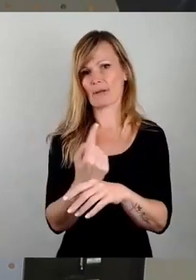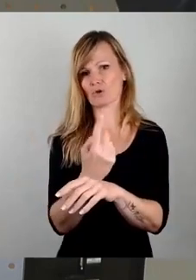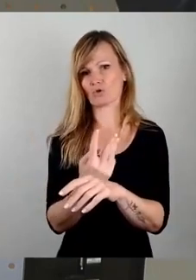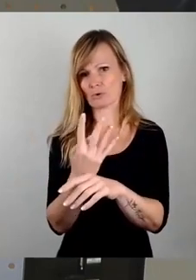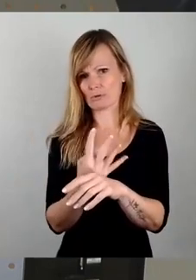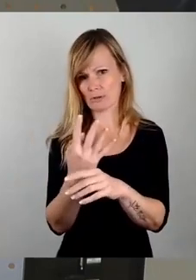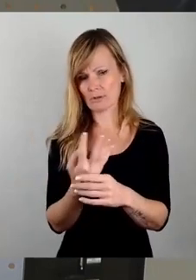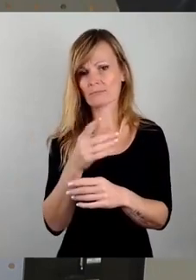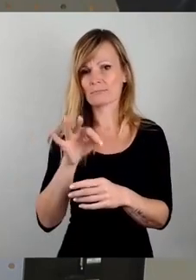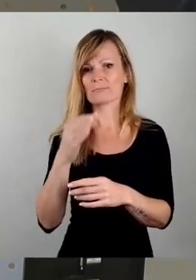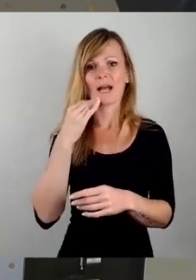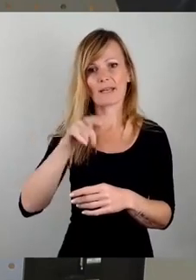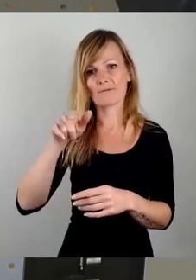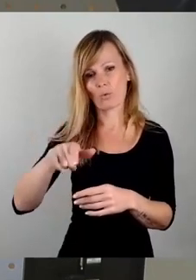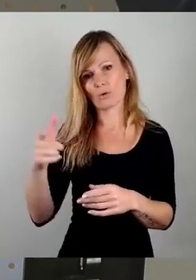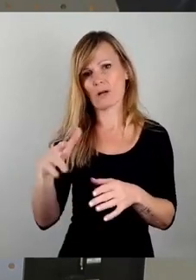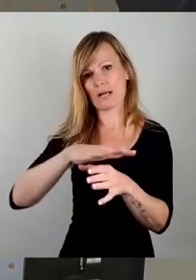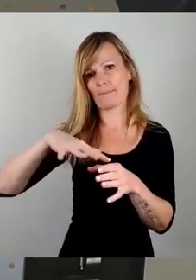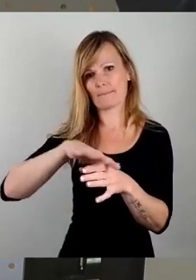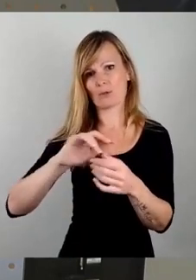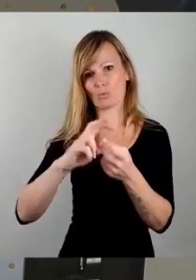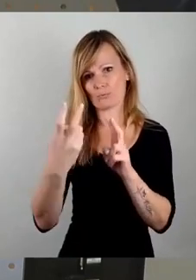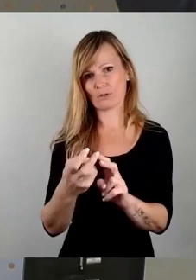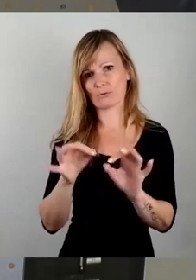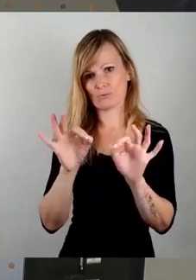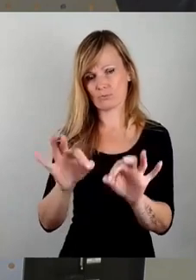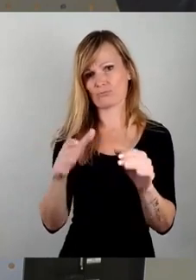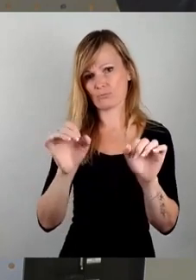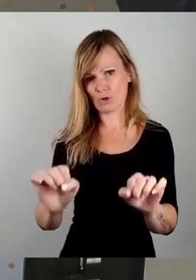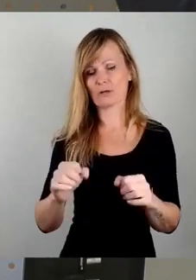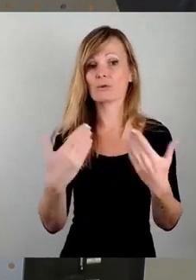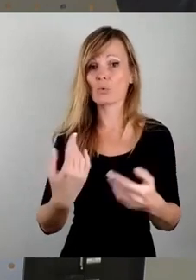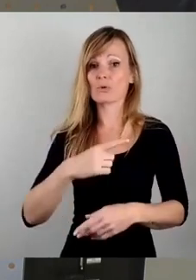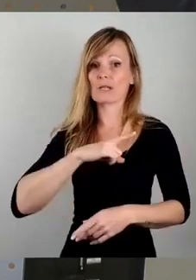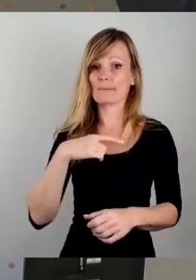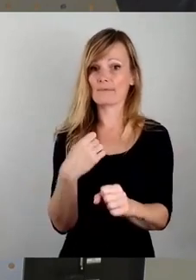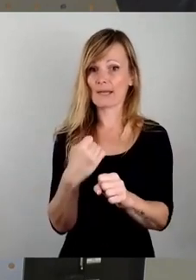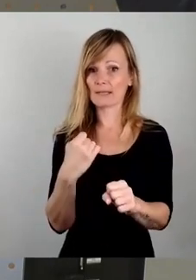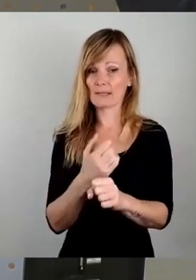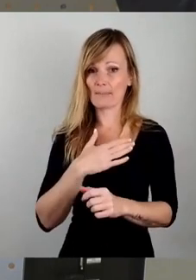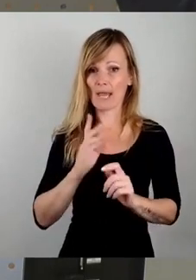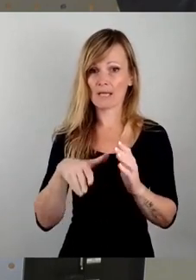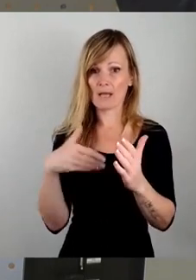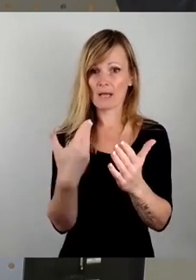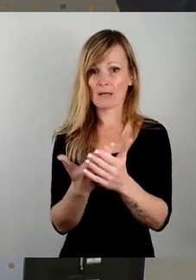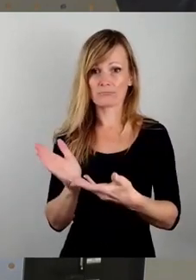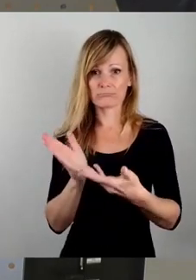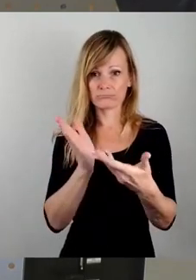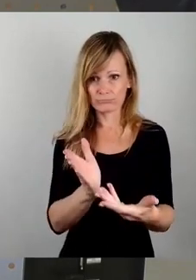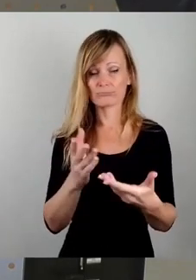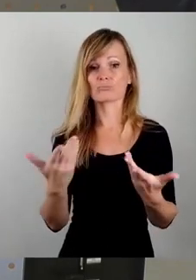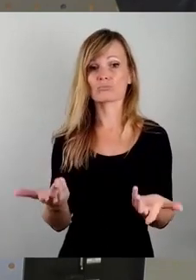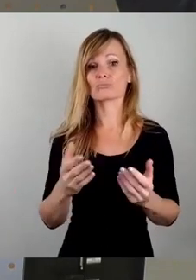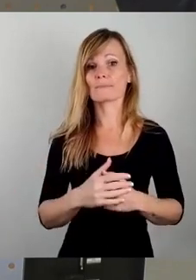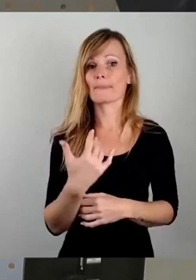möglich zu machen. Ja, so viel von mir zur Einbringung. Und ich